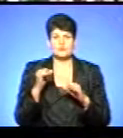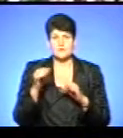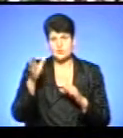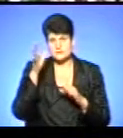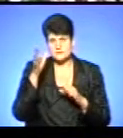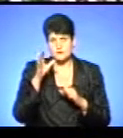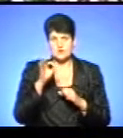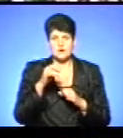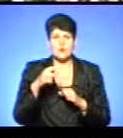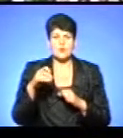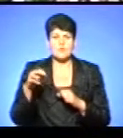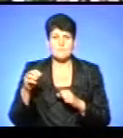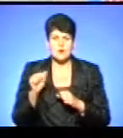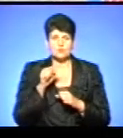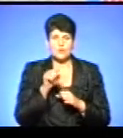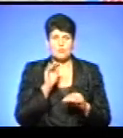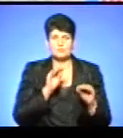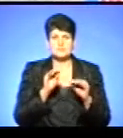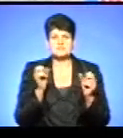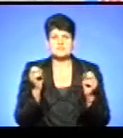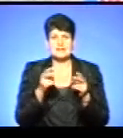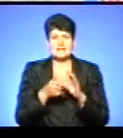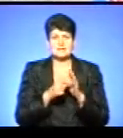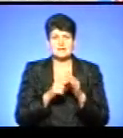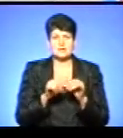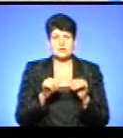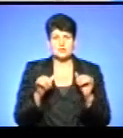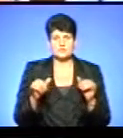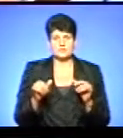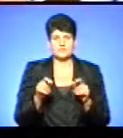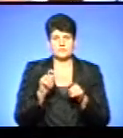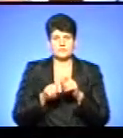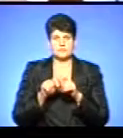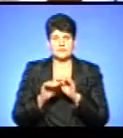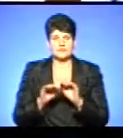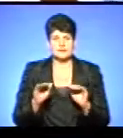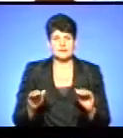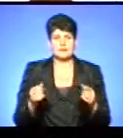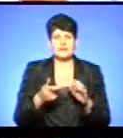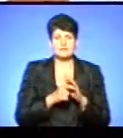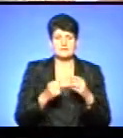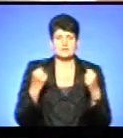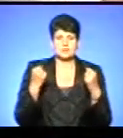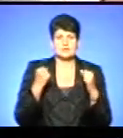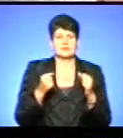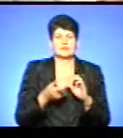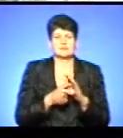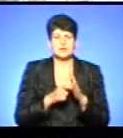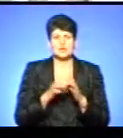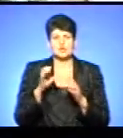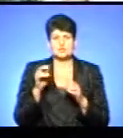Хома. У ньому облаштовують спеціальні кімнати для розвитку та діагностики дітей, кабінет фізкультури, кімнату соціальної